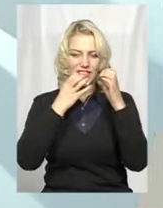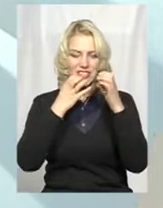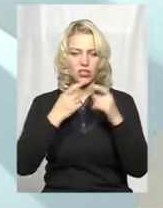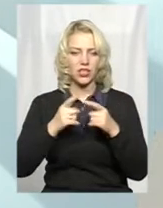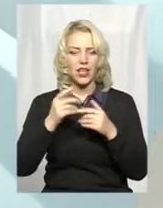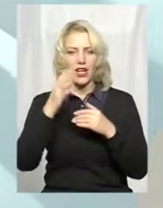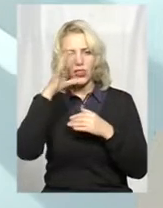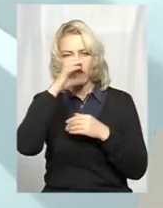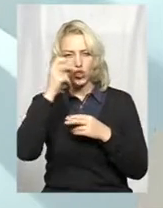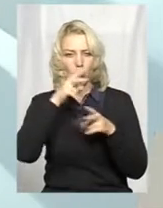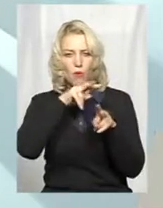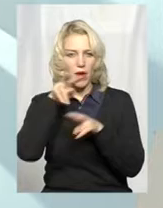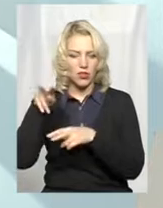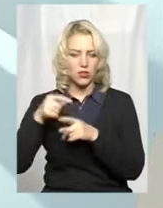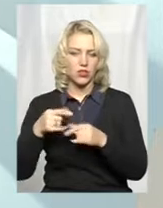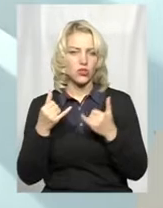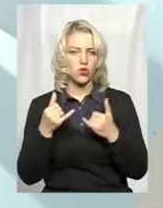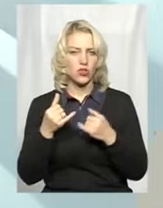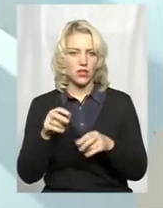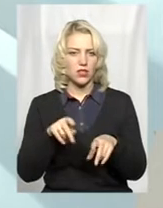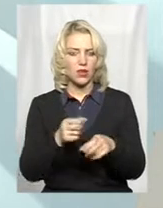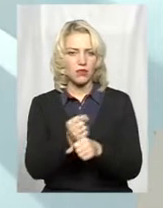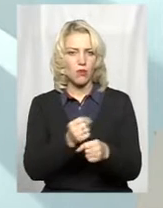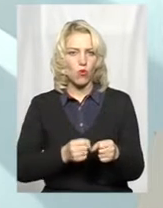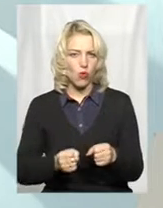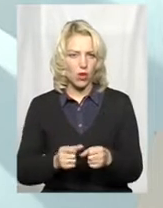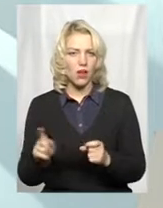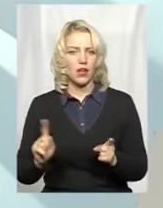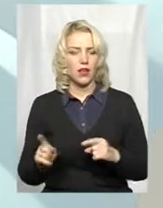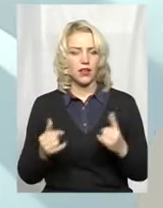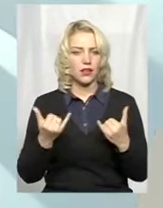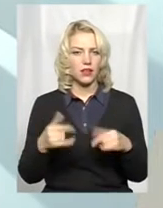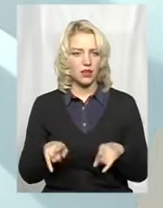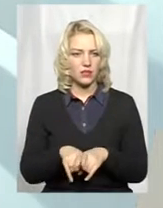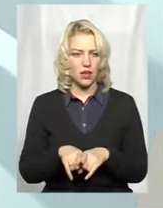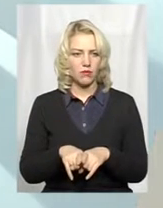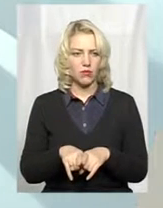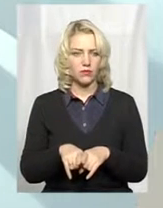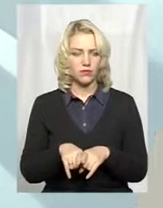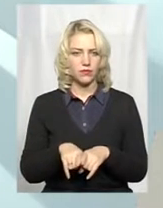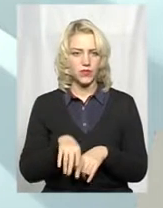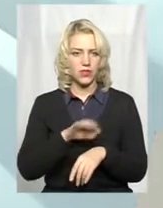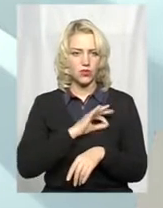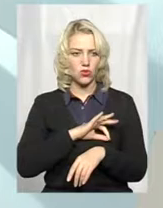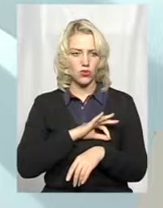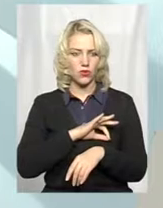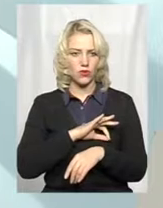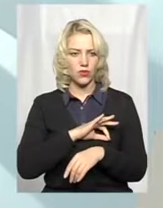бачення, це сучасна зброя, на які так само застосовують